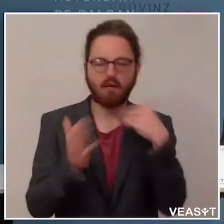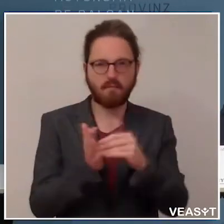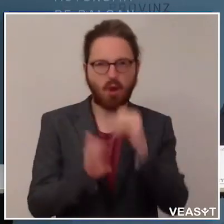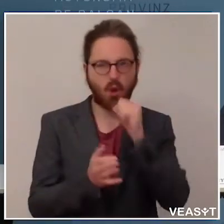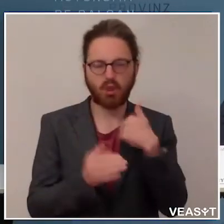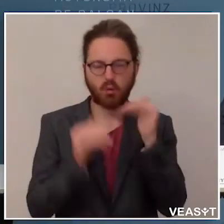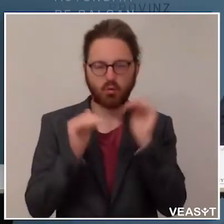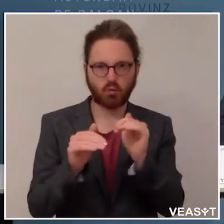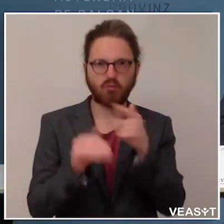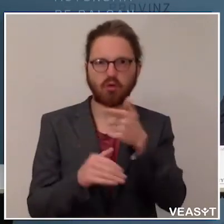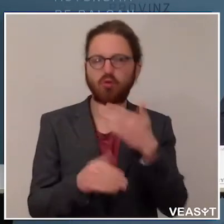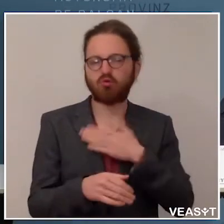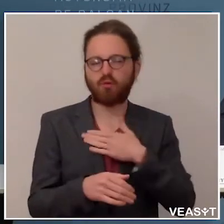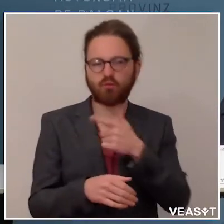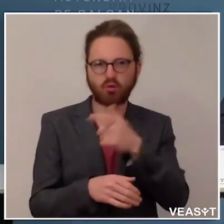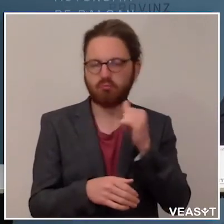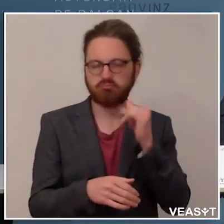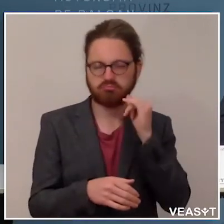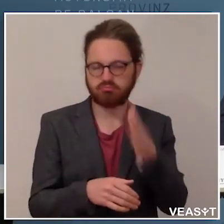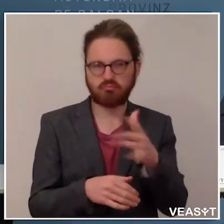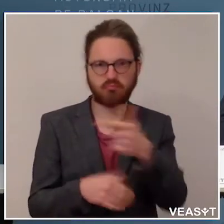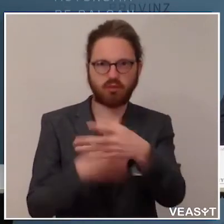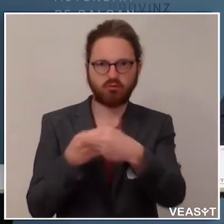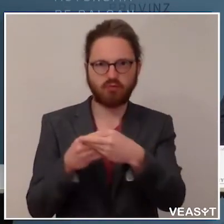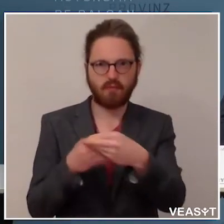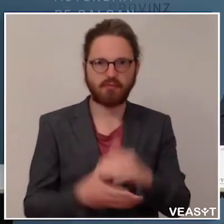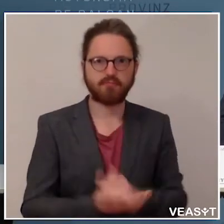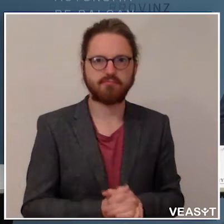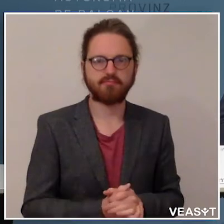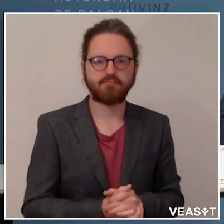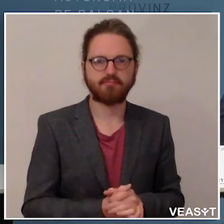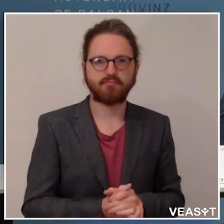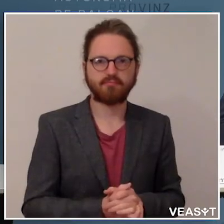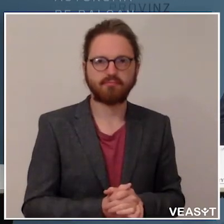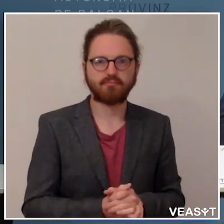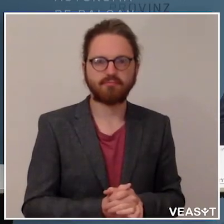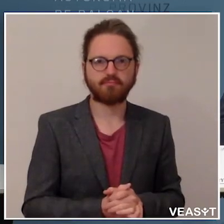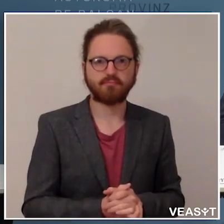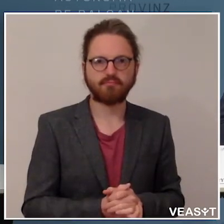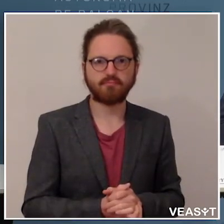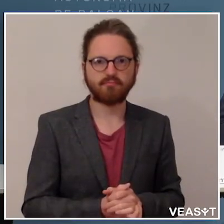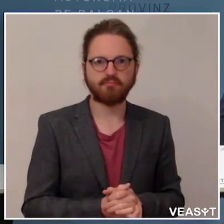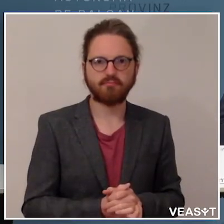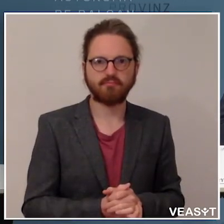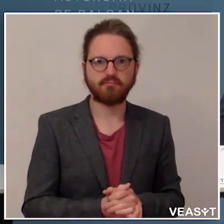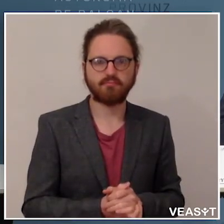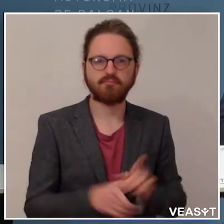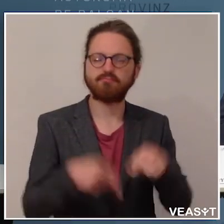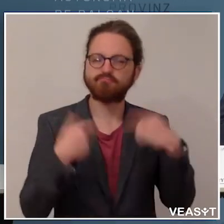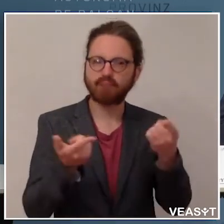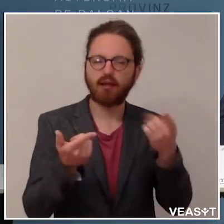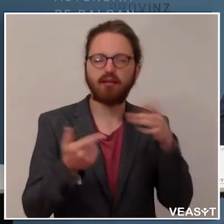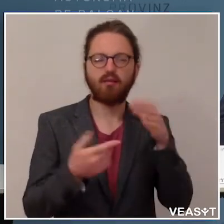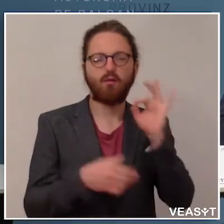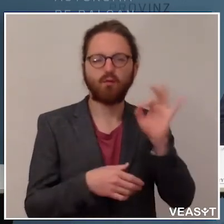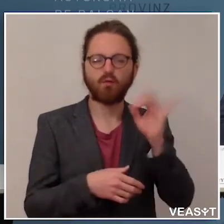schützen, da ist man sowieso den ganzen Tag beieinander, aber sonst muss man sich schützen. Das ist das Prinzip. Und dann geht es darum, dass es für berufliche